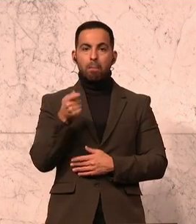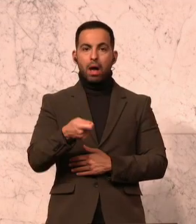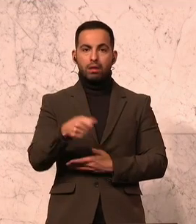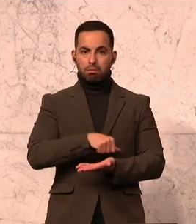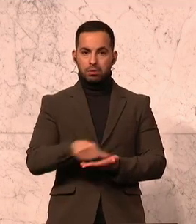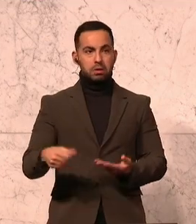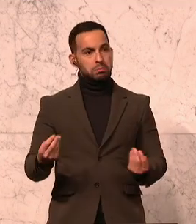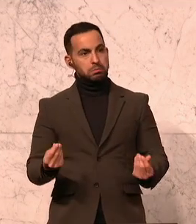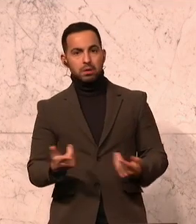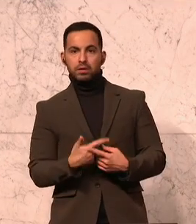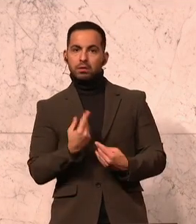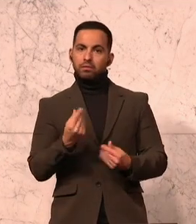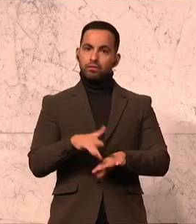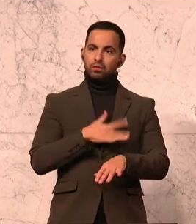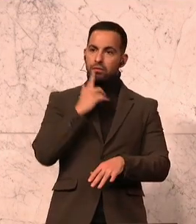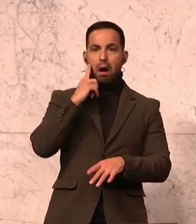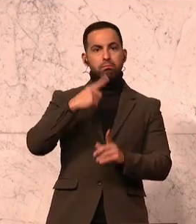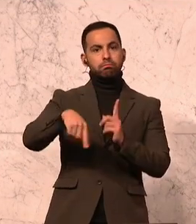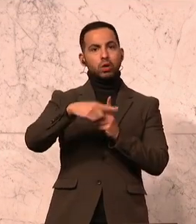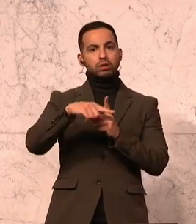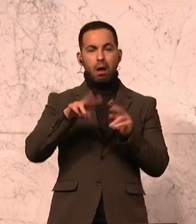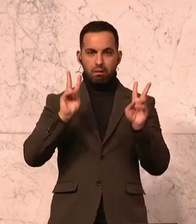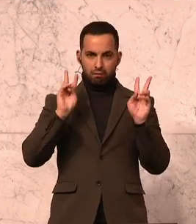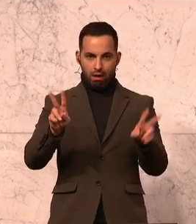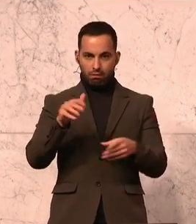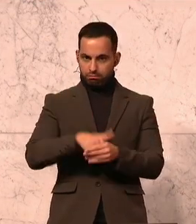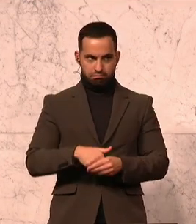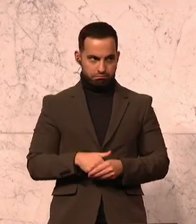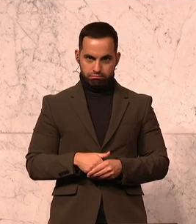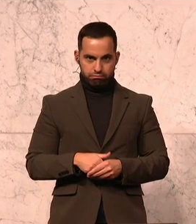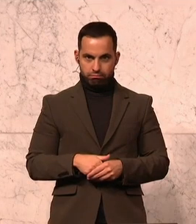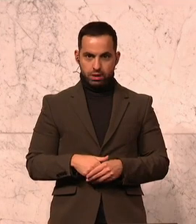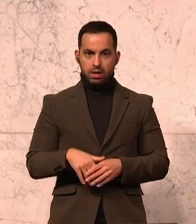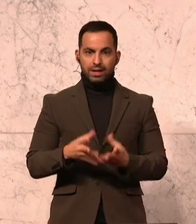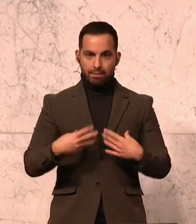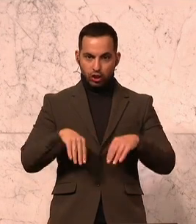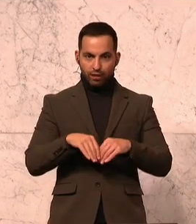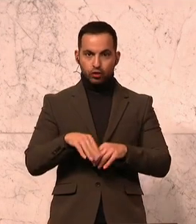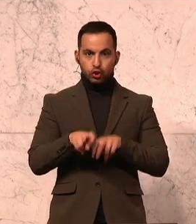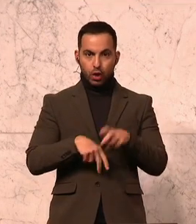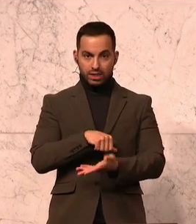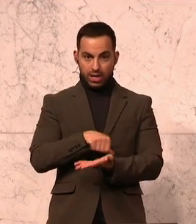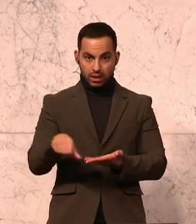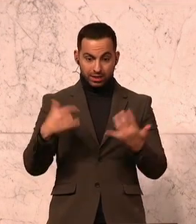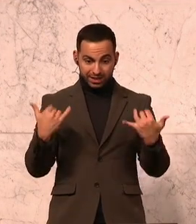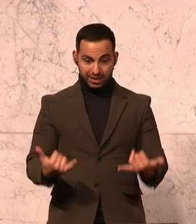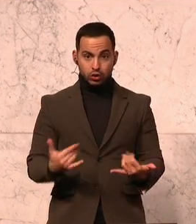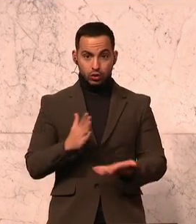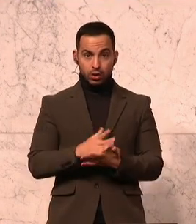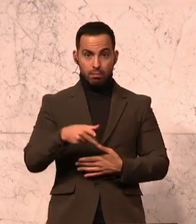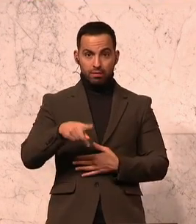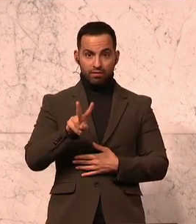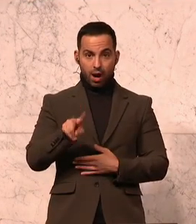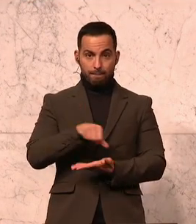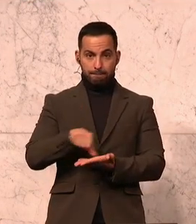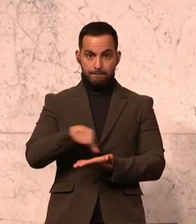Das klingt einmal am ersten Blick ganz positiv. In Wirklichkeit ist es aber so, dass die Gemeinschaft der Steuerzahler das jetzt in die PVA